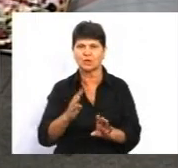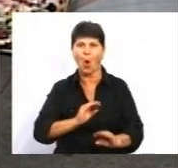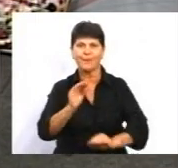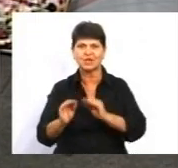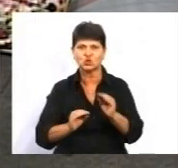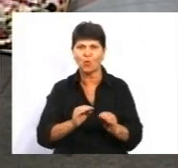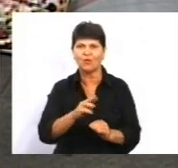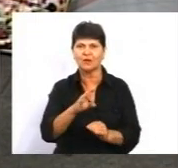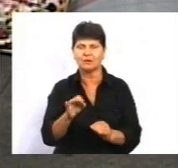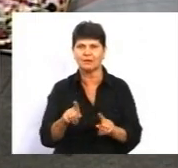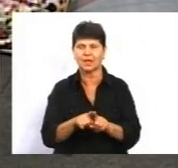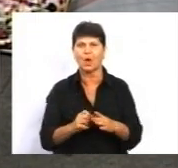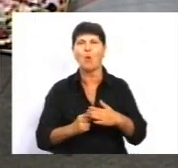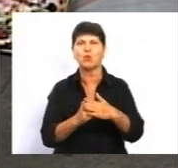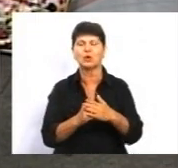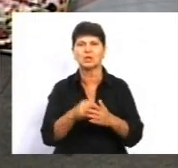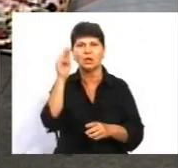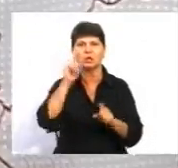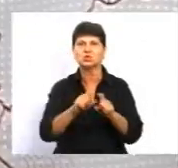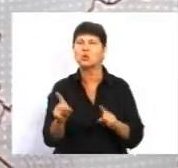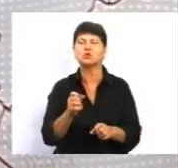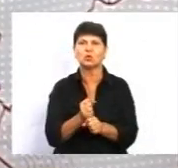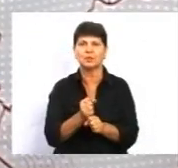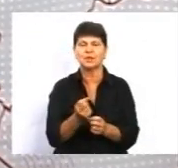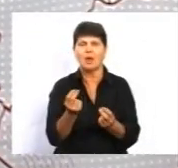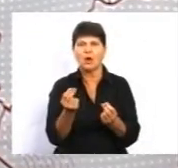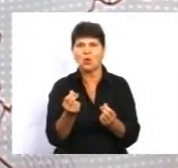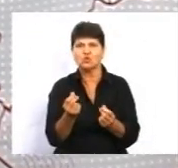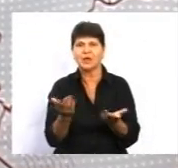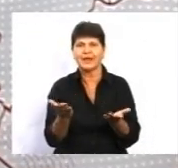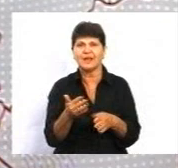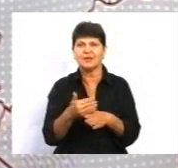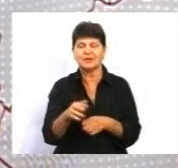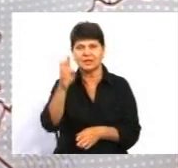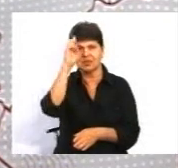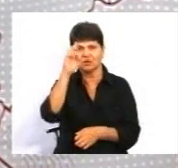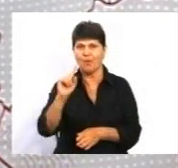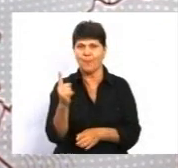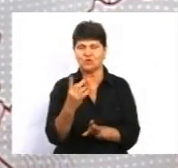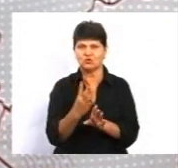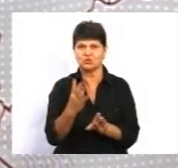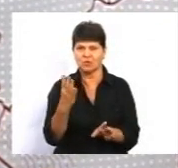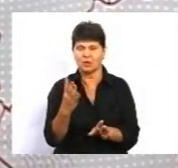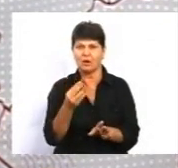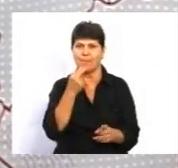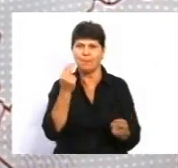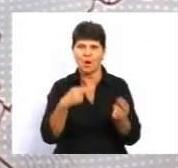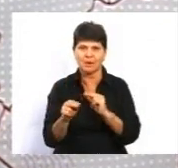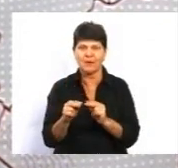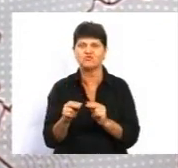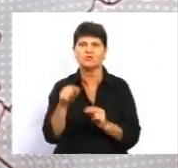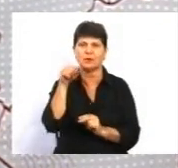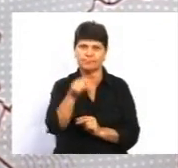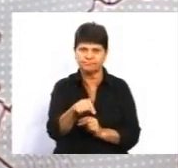якраз опорні школи, що і робиться. І кошти, до речі, які виділяються державою, вони в першу чергу йдуть на покращення саме